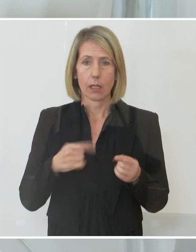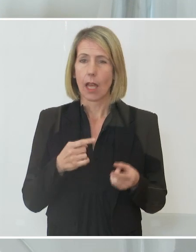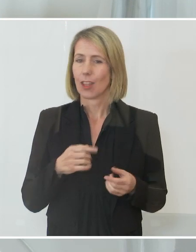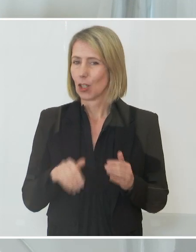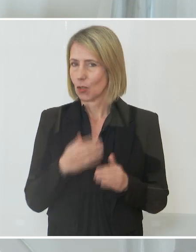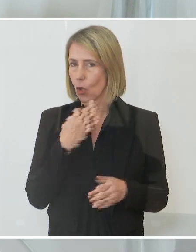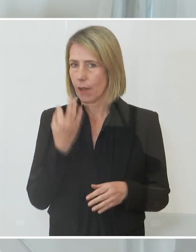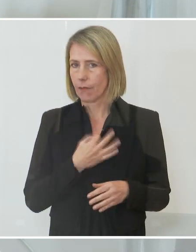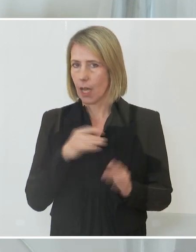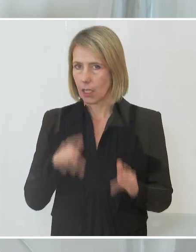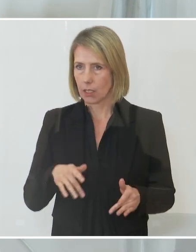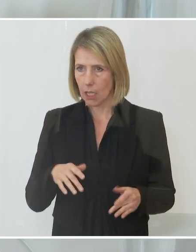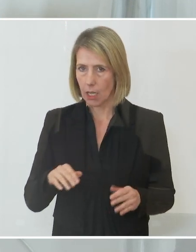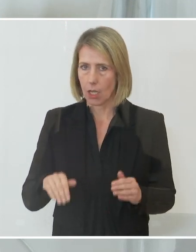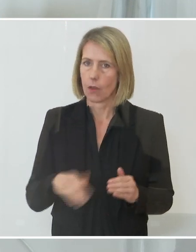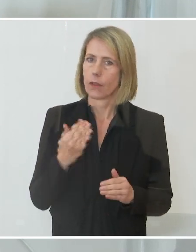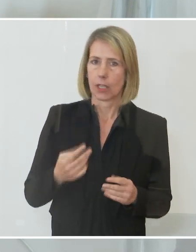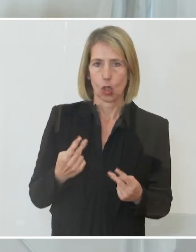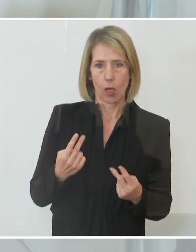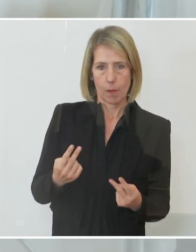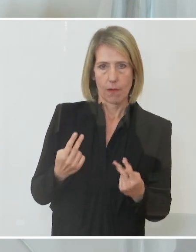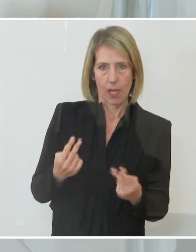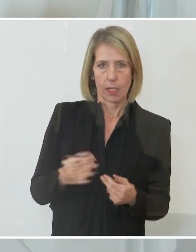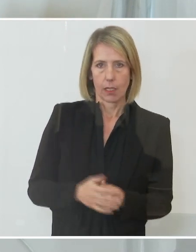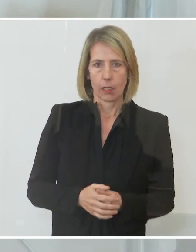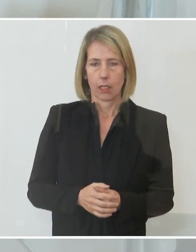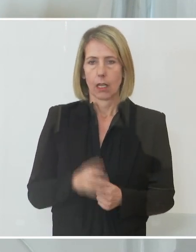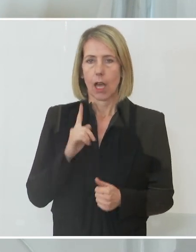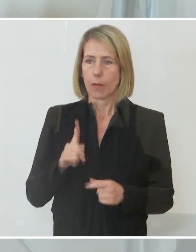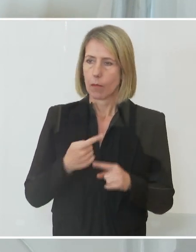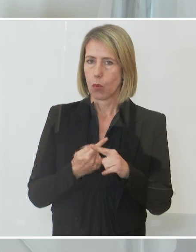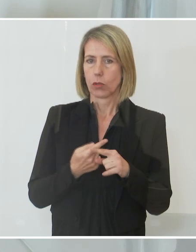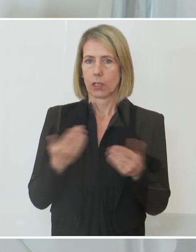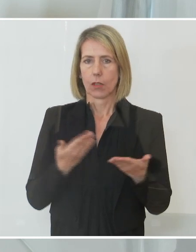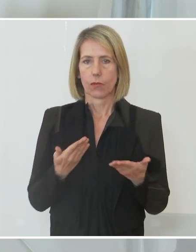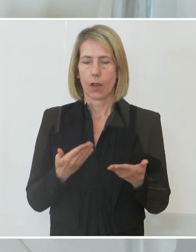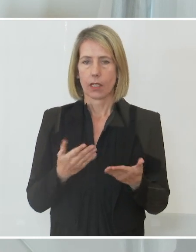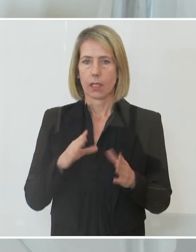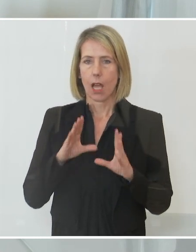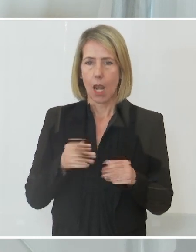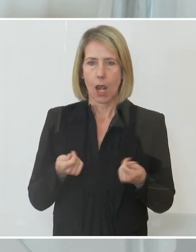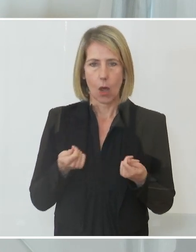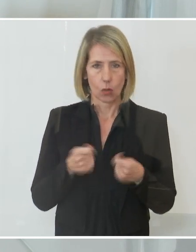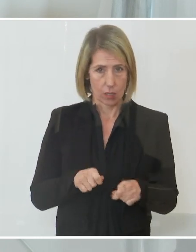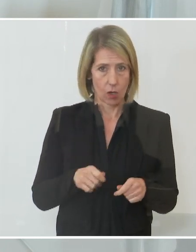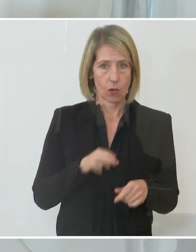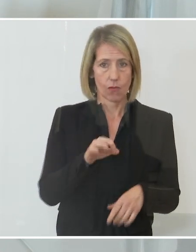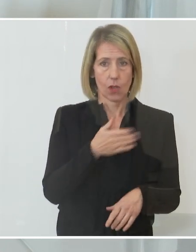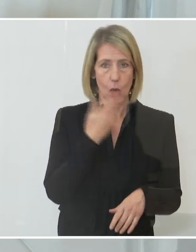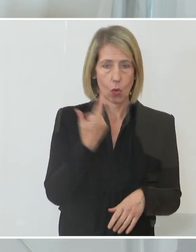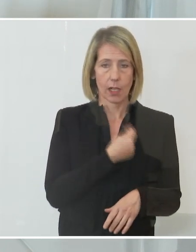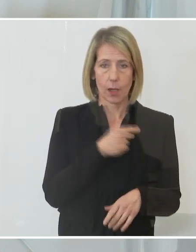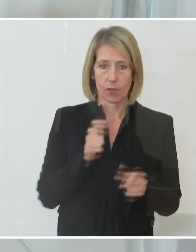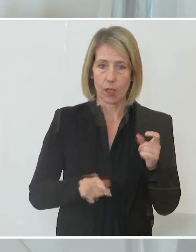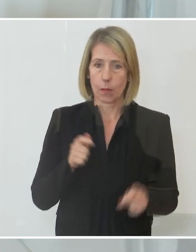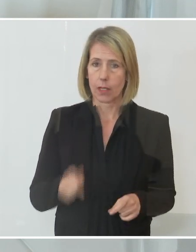und wird auch neu bewertet. Aber ich finde, das Positivste ist, ja, der Lockdown für Ungeimpfte ist unangenehm, ist mühsam, aber